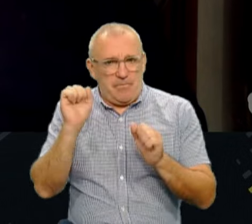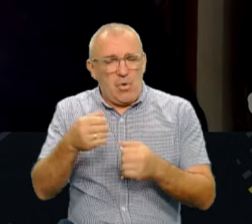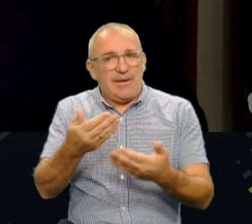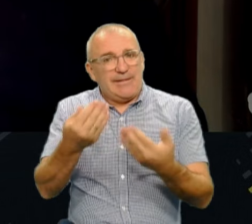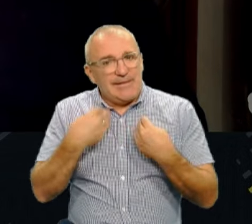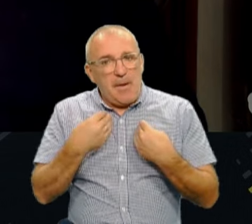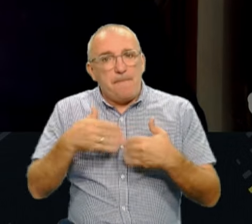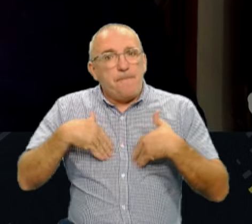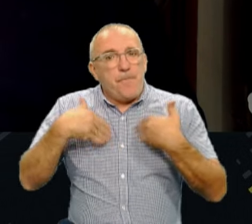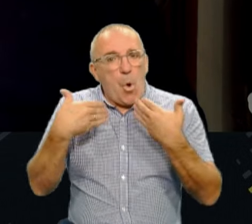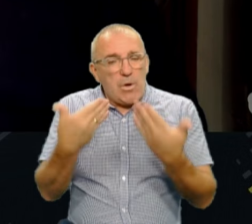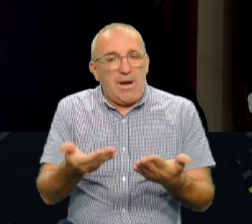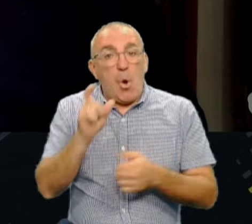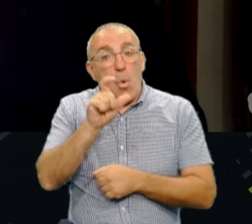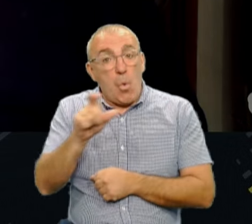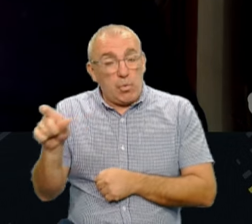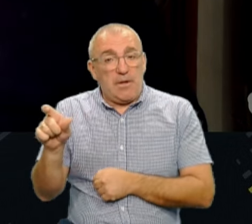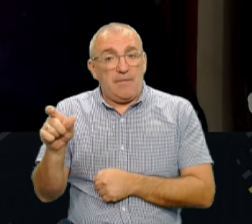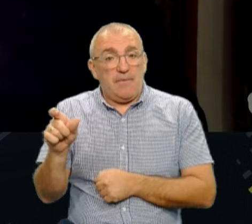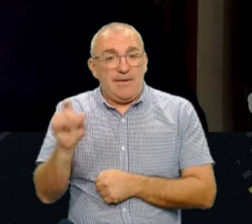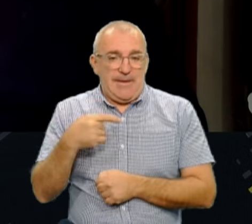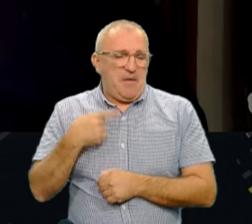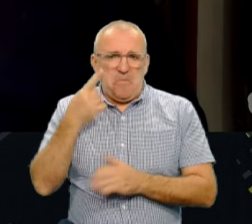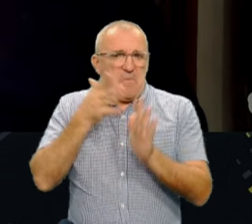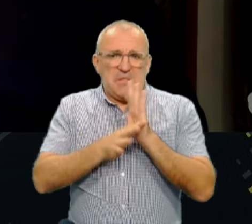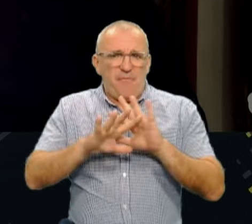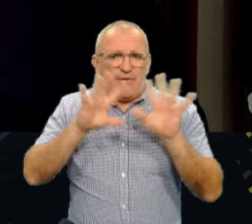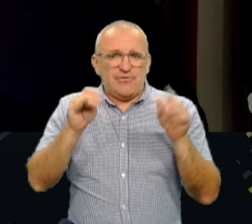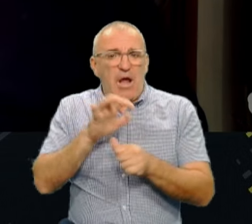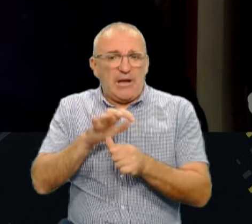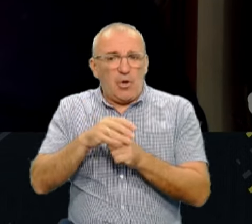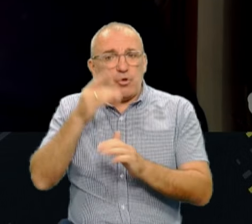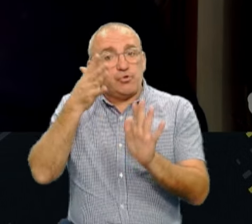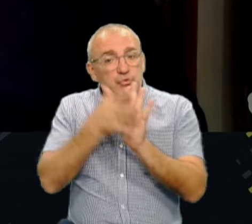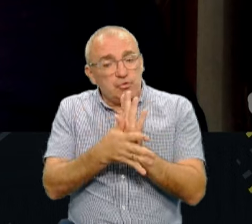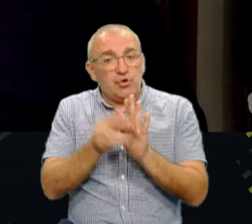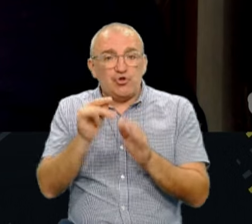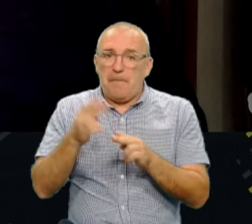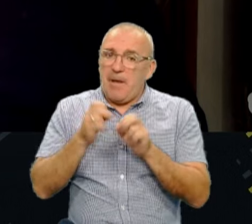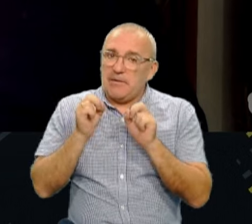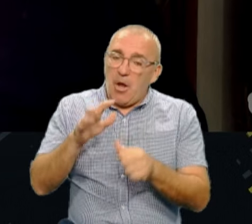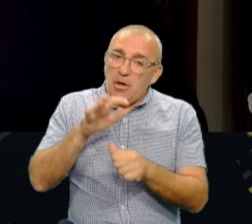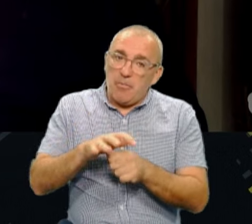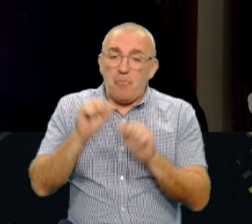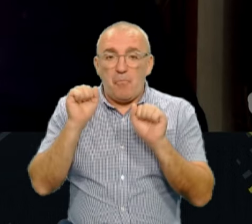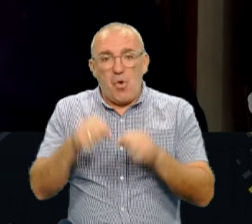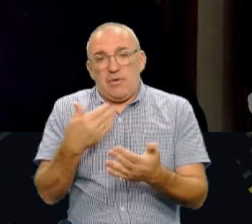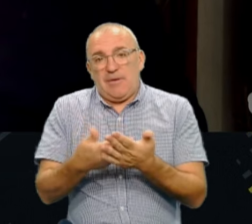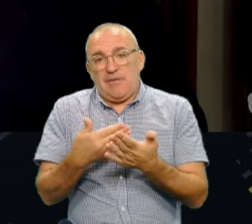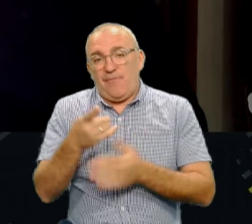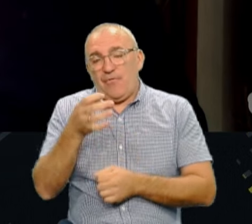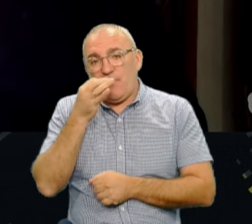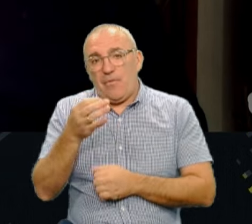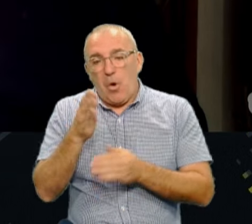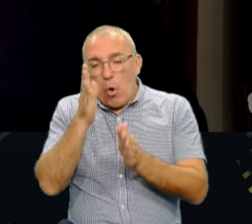пораду, як людям, які, от як я, не розумію це взагалі, в грибах, зрозуміти, чи безпечний гриб, чи ні? Чи можна, наприклад, як ви казали, розрізом